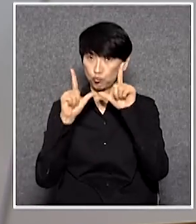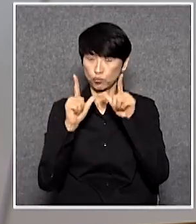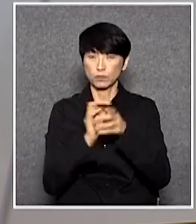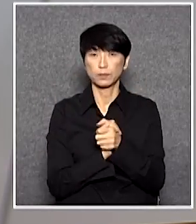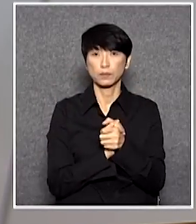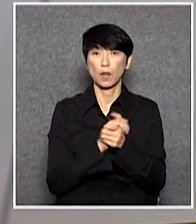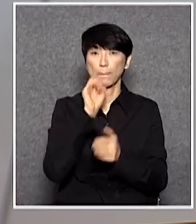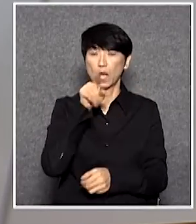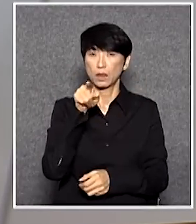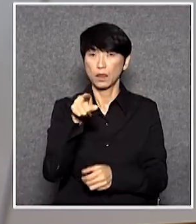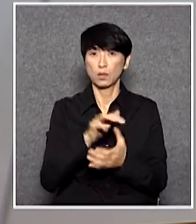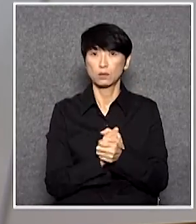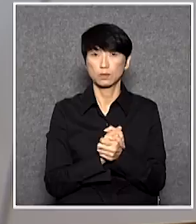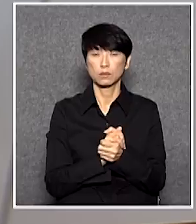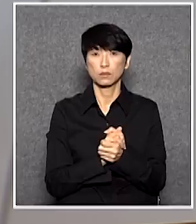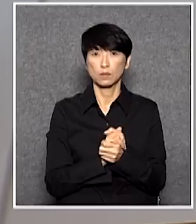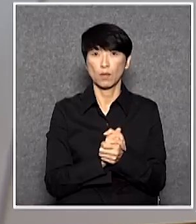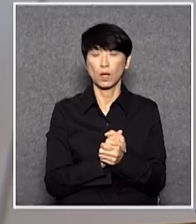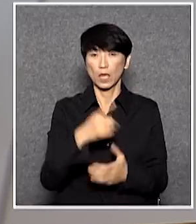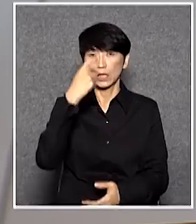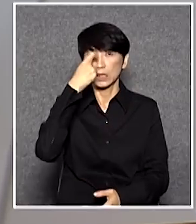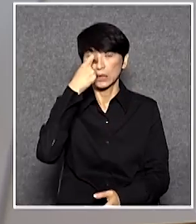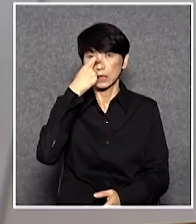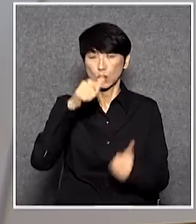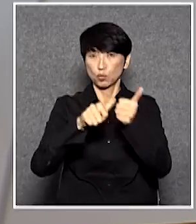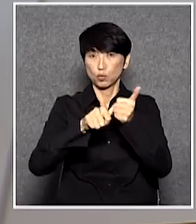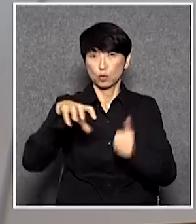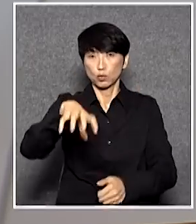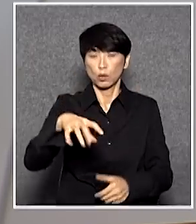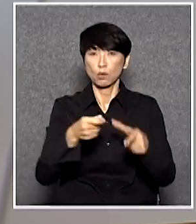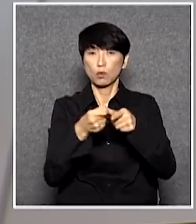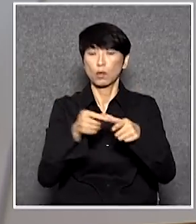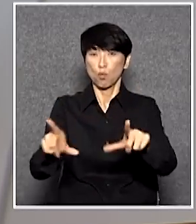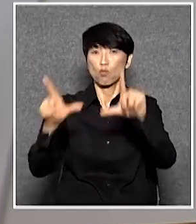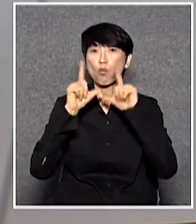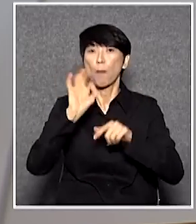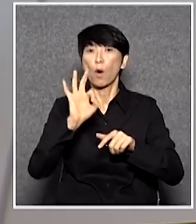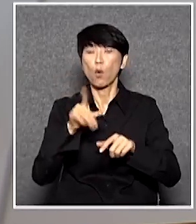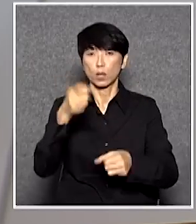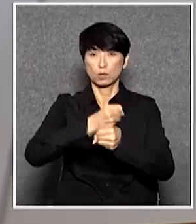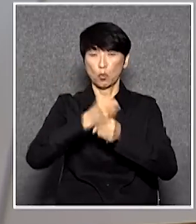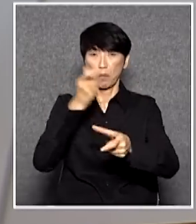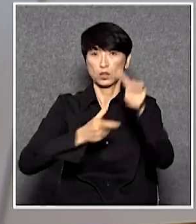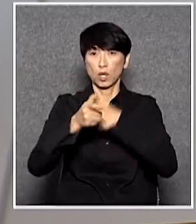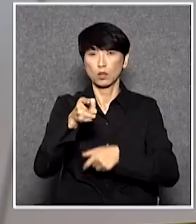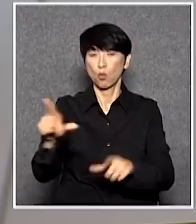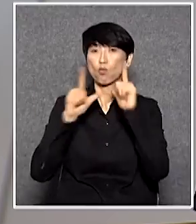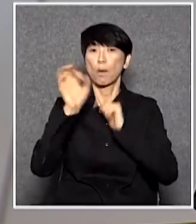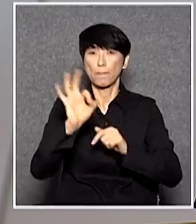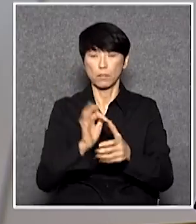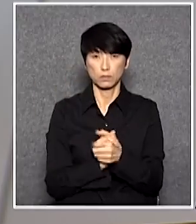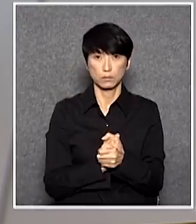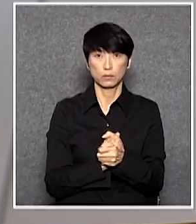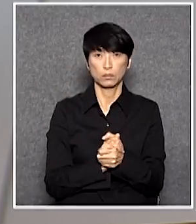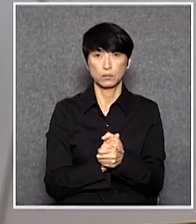我問你這個處女島公司 你又不回答即是你跟處女島公司做什麼生意的又不回答